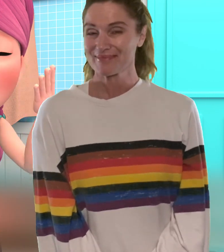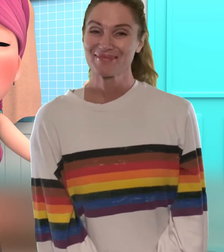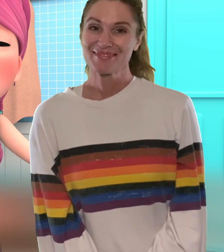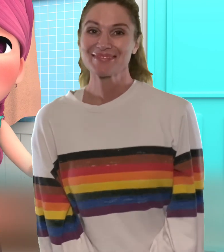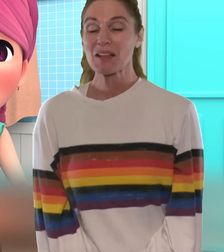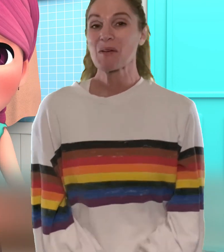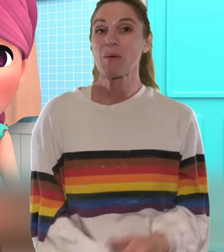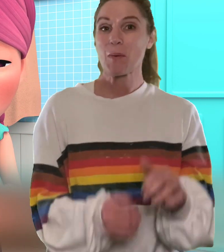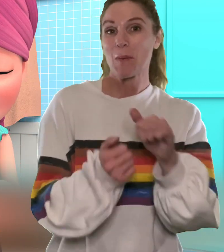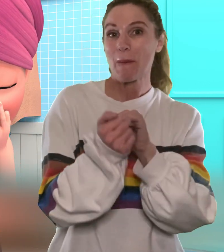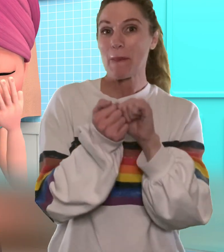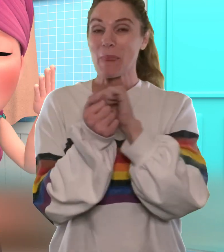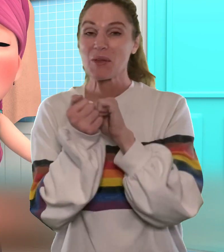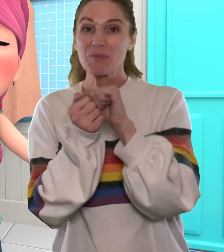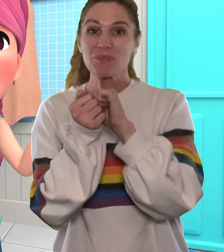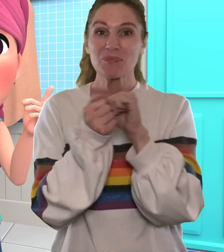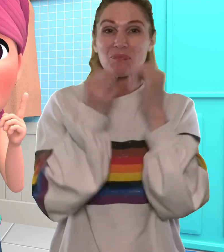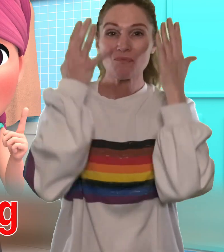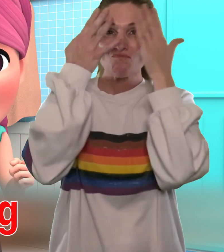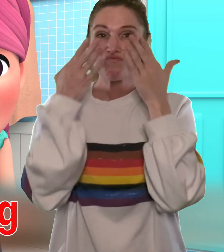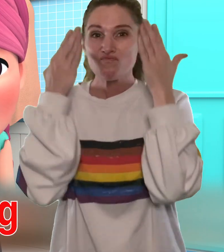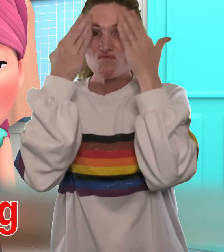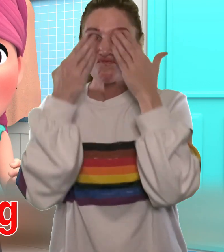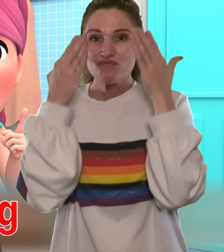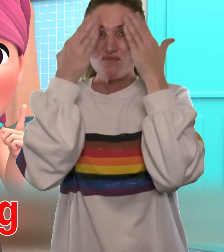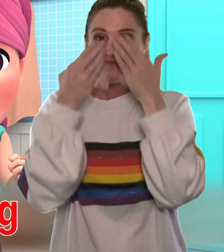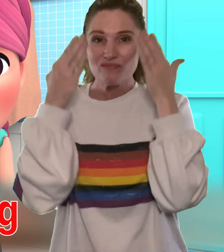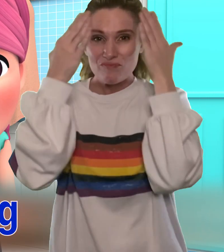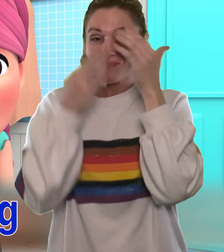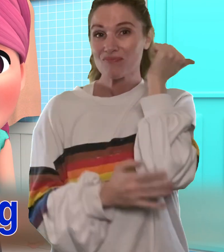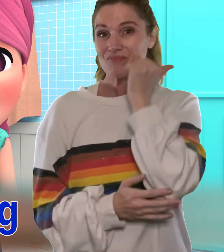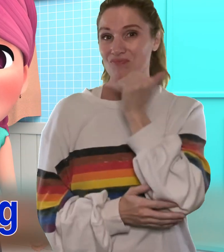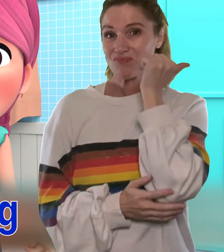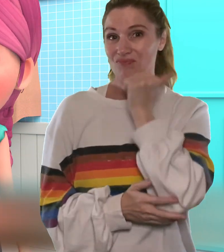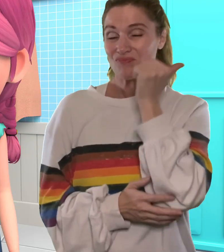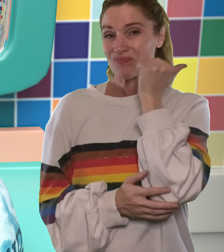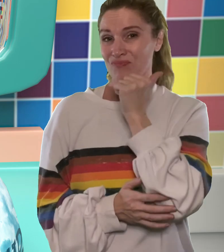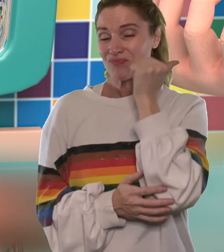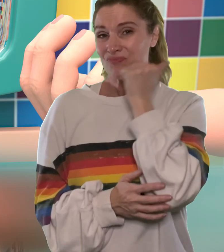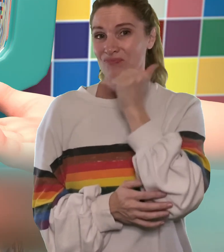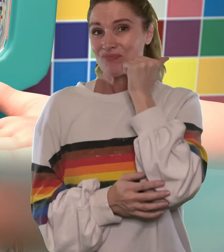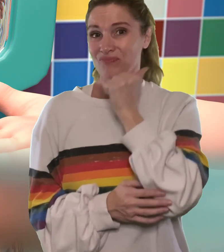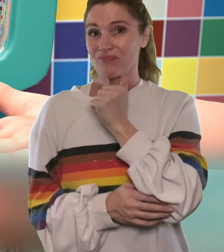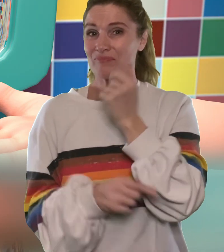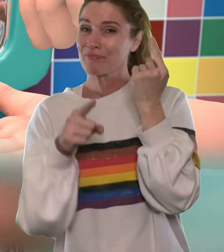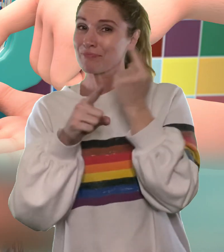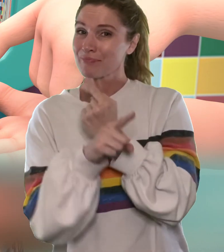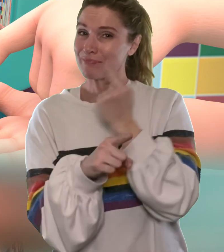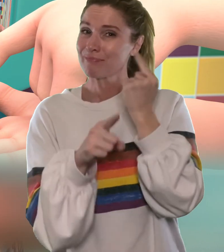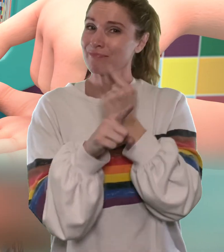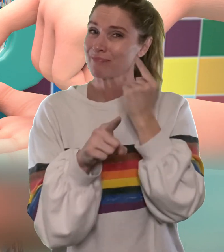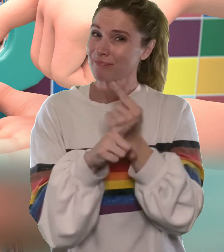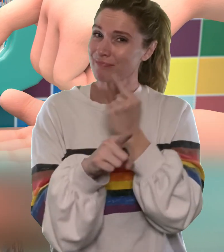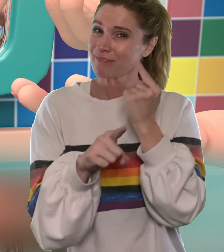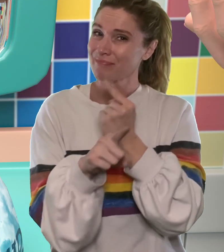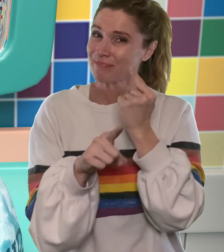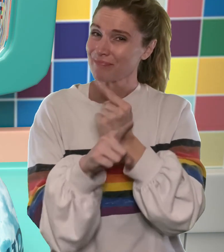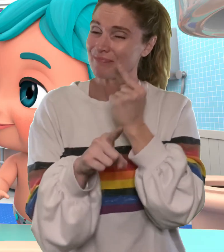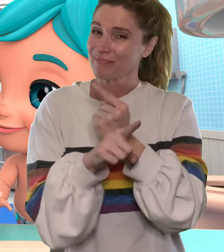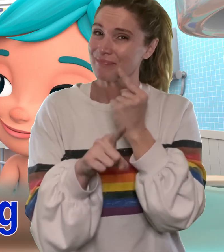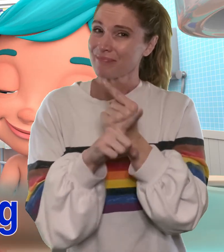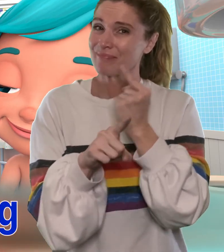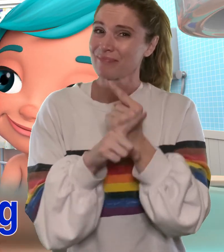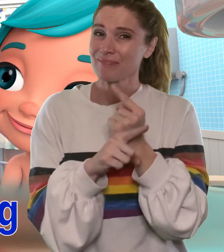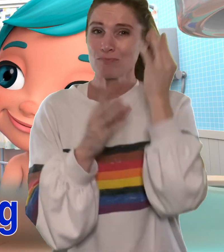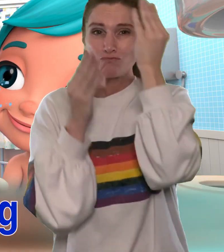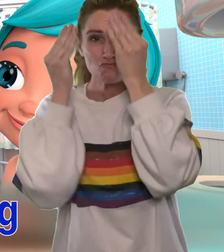Wasch, wasch, wasch dein Gesicht Wasch erst jeden Tag Ordentlich, ordentlich, ordentlich,